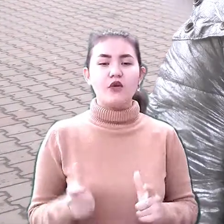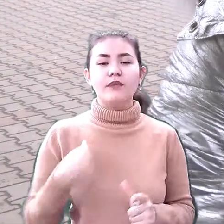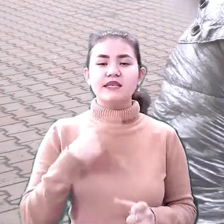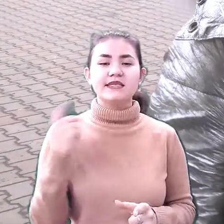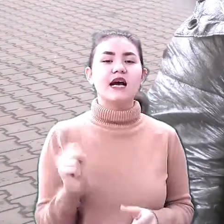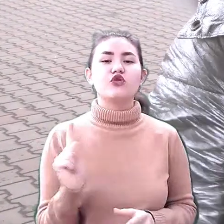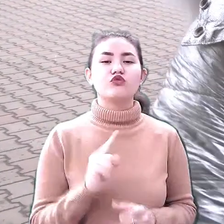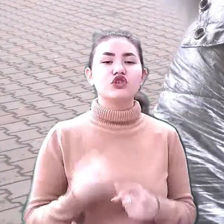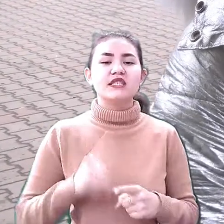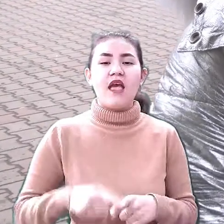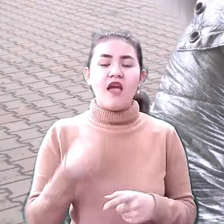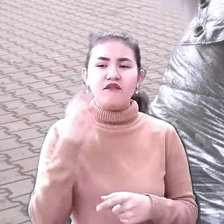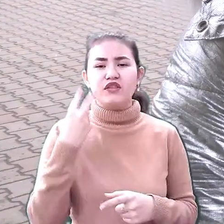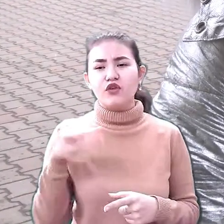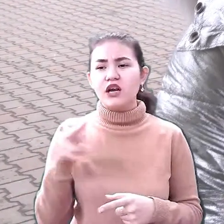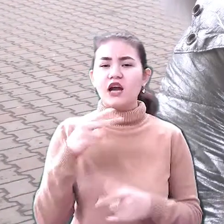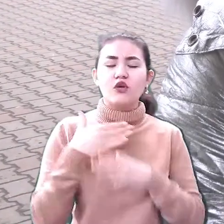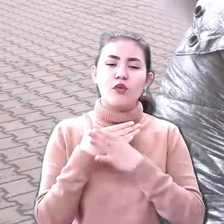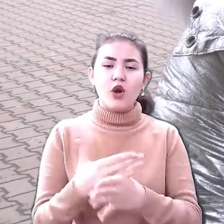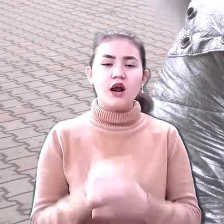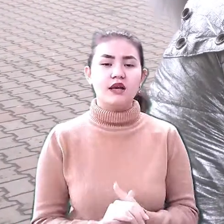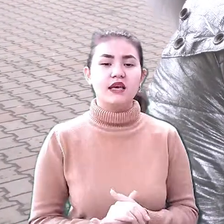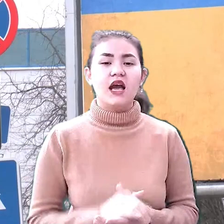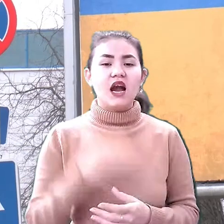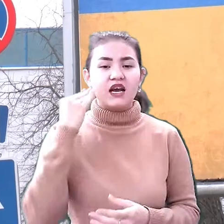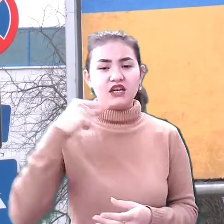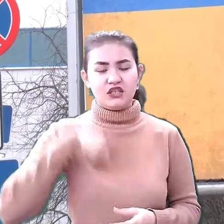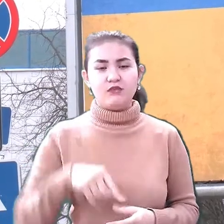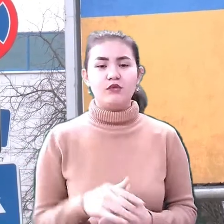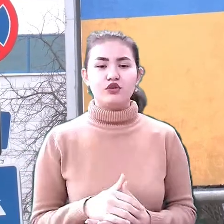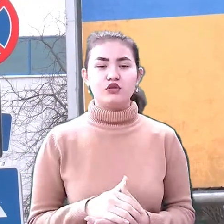відволікає, допомагає. Краще все почуваєш.